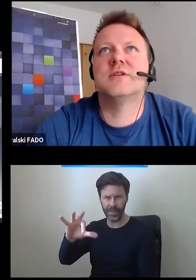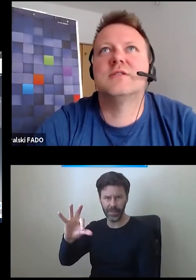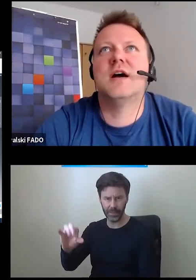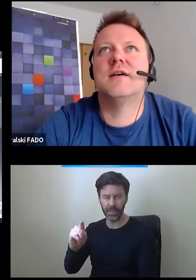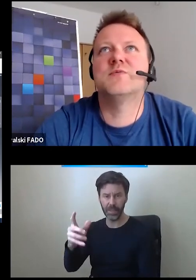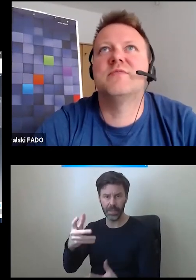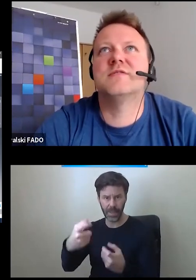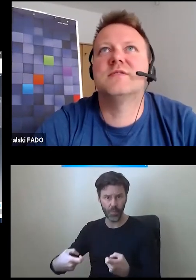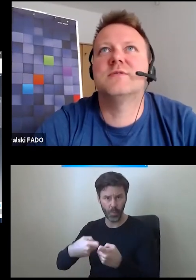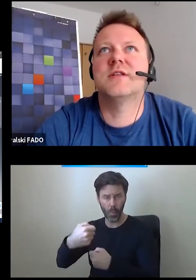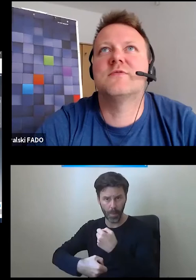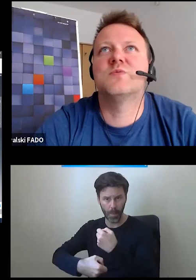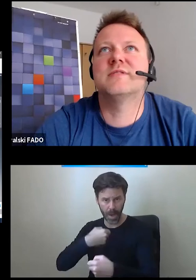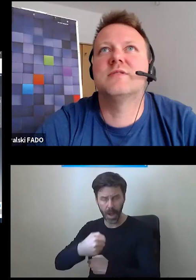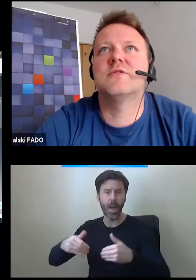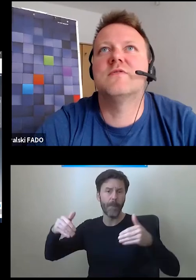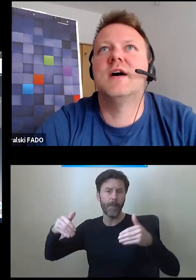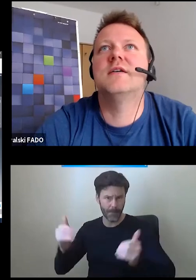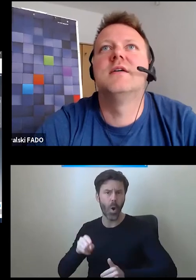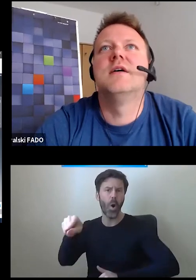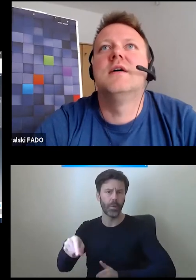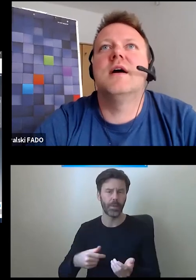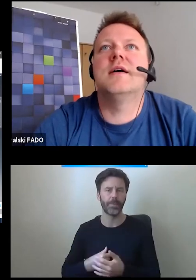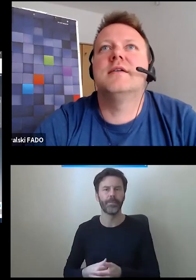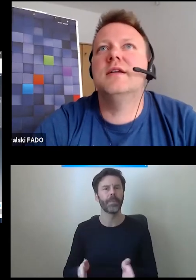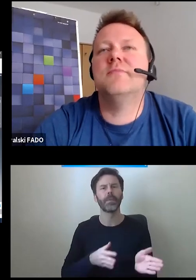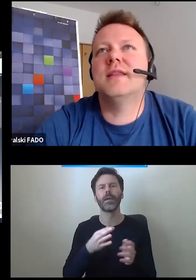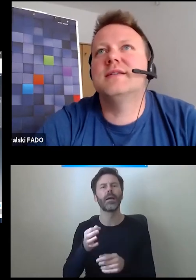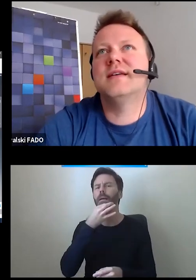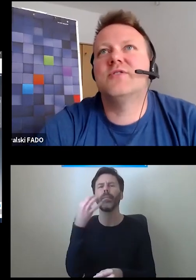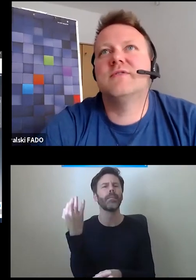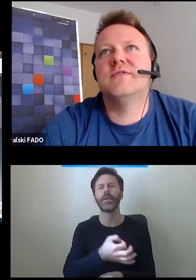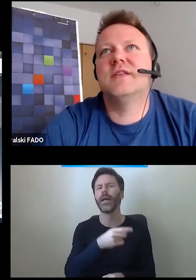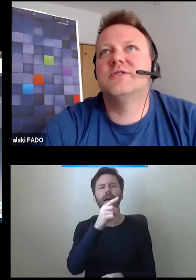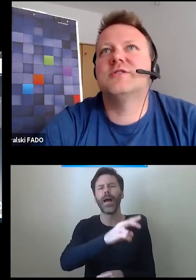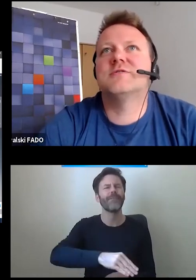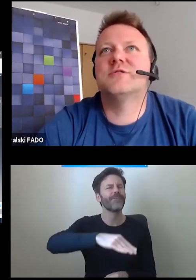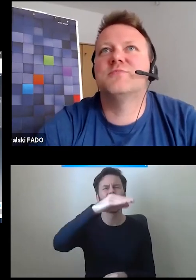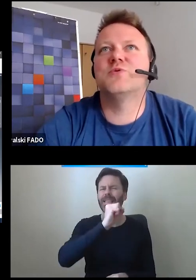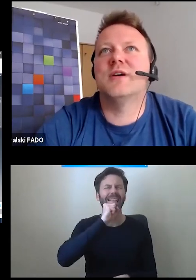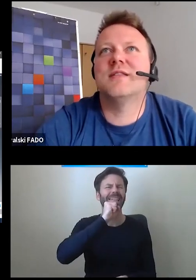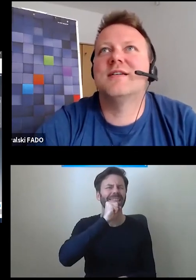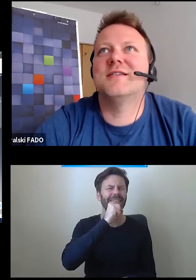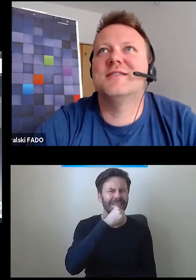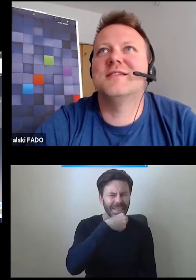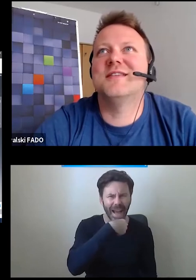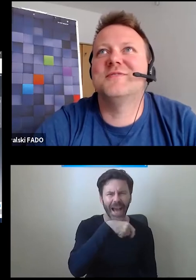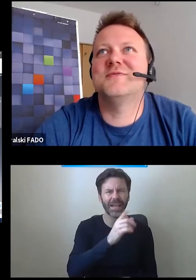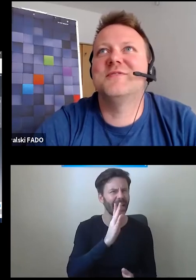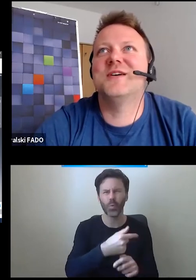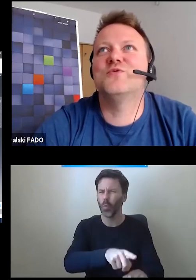tutaj chciała współpracować, będzie na tą współpracę gotowa. Ile ma najstarsza winda i czy często się psuje? Taka